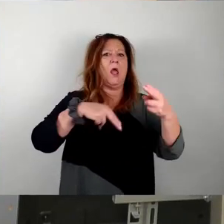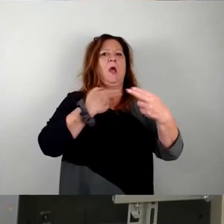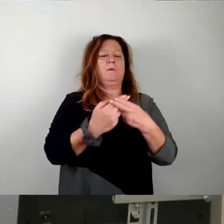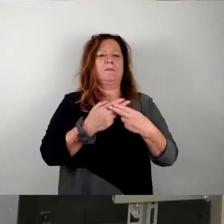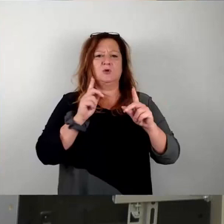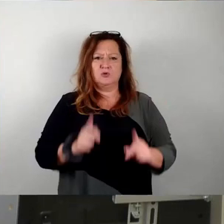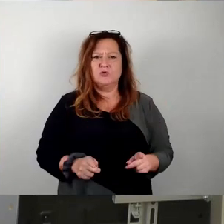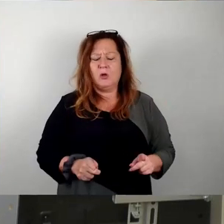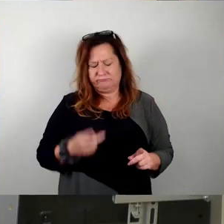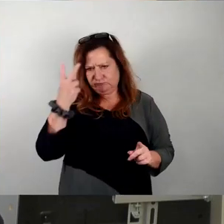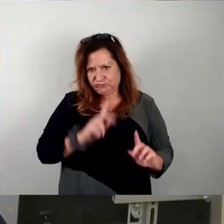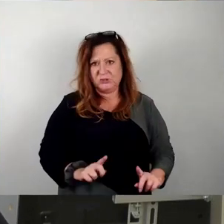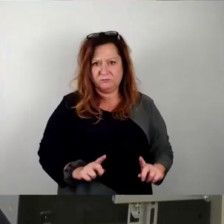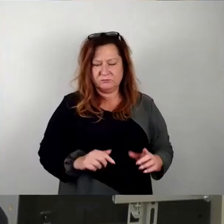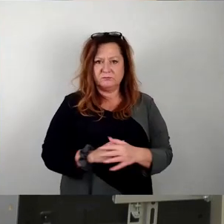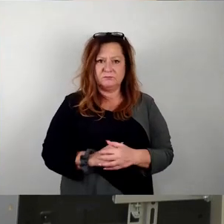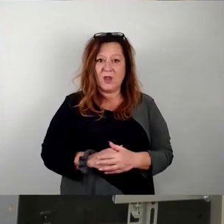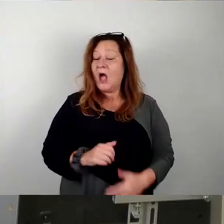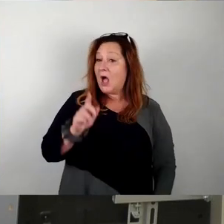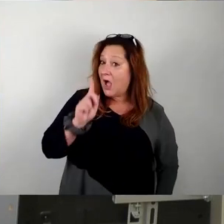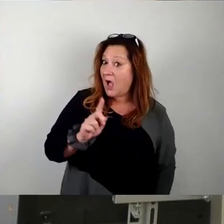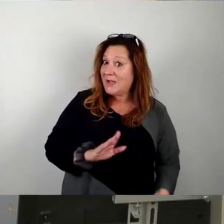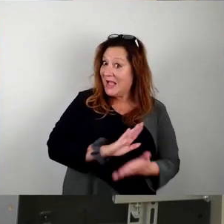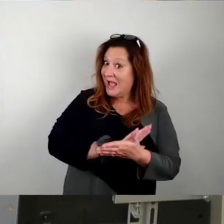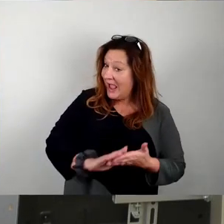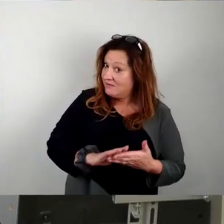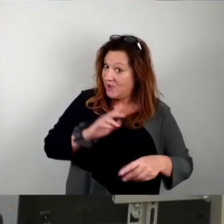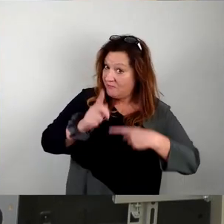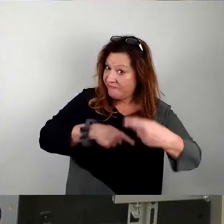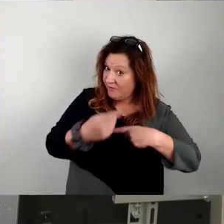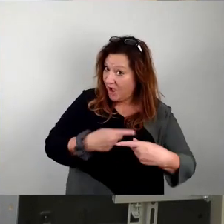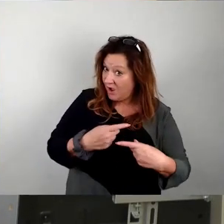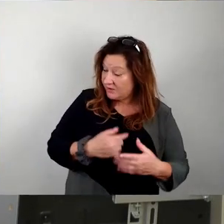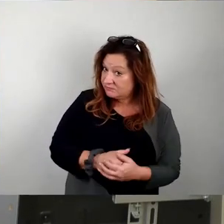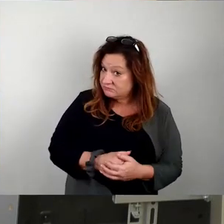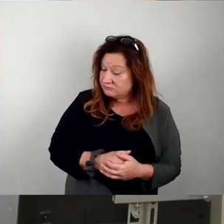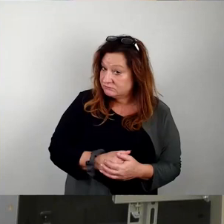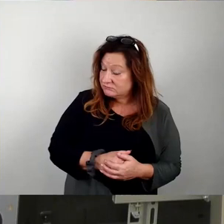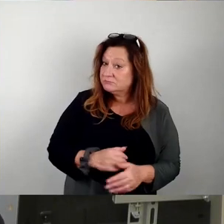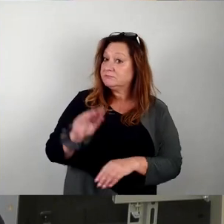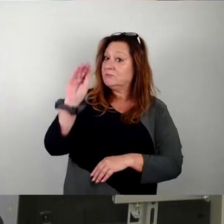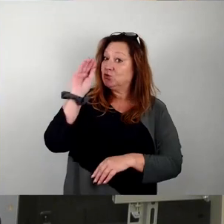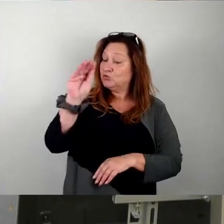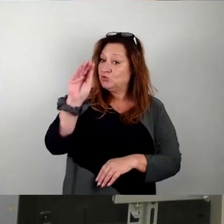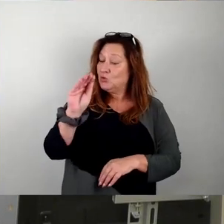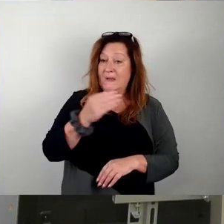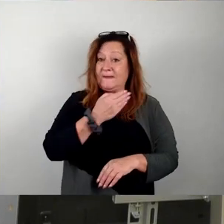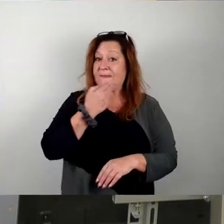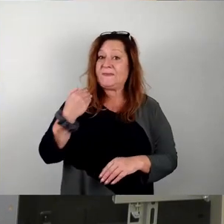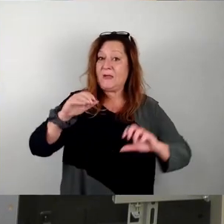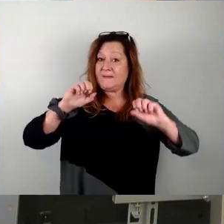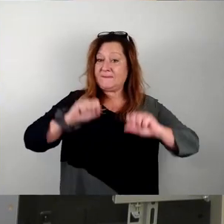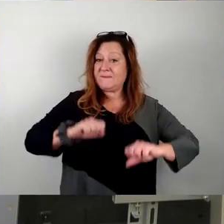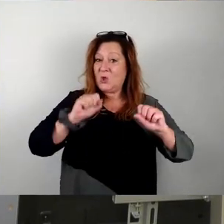verständlich. Aber anstatt einfach das Verfahren zu vereinfachen, soll es zukünftig nicht mehr möglich sein, dass sich jede